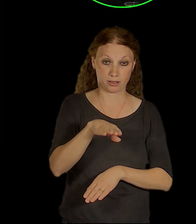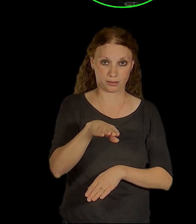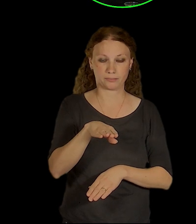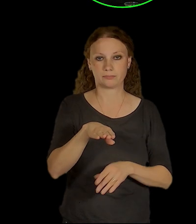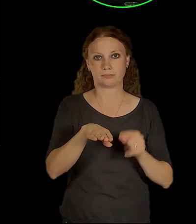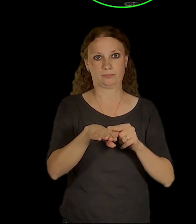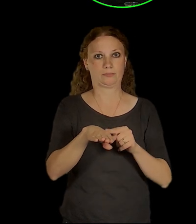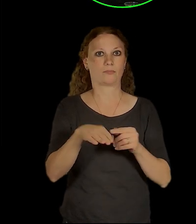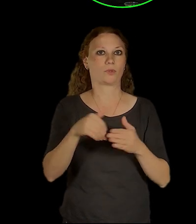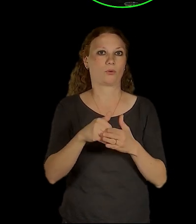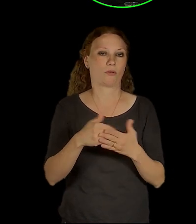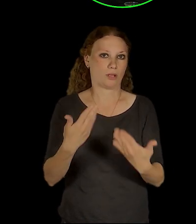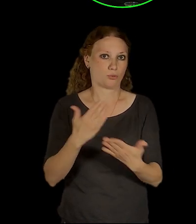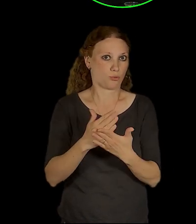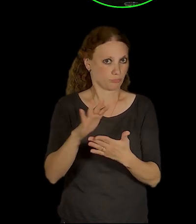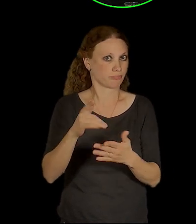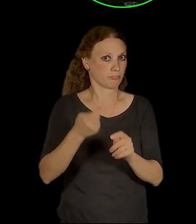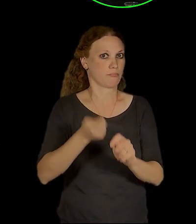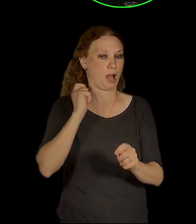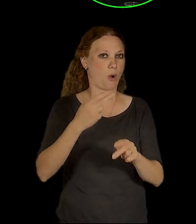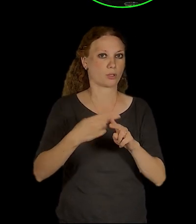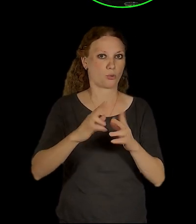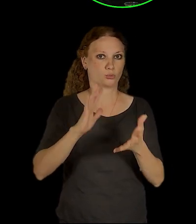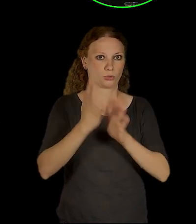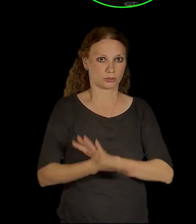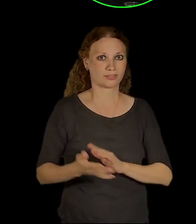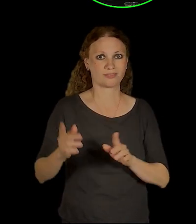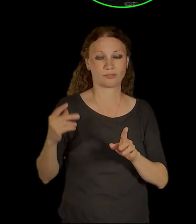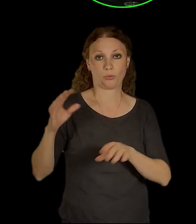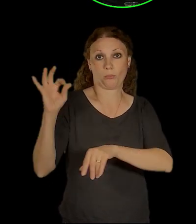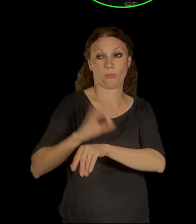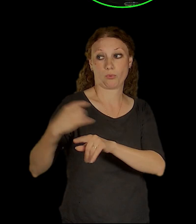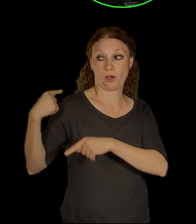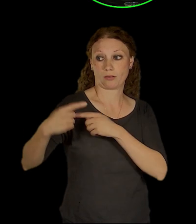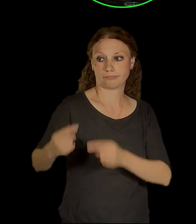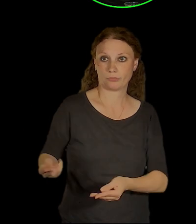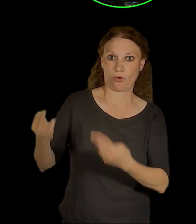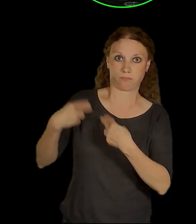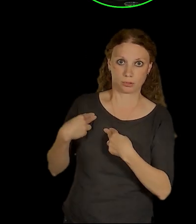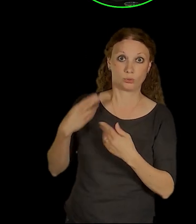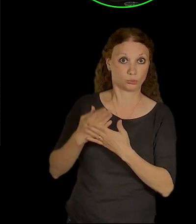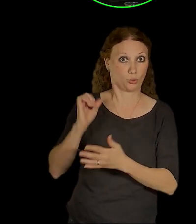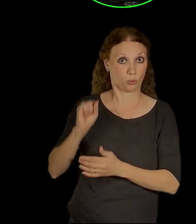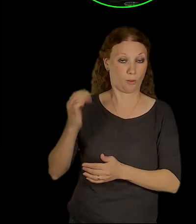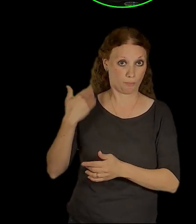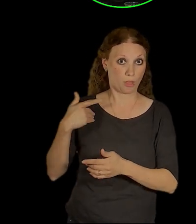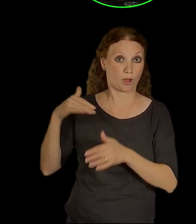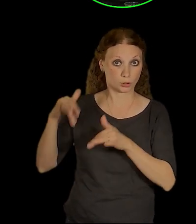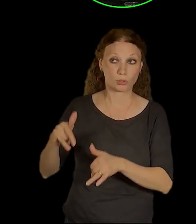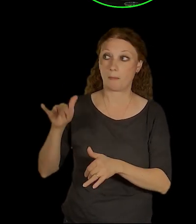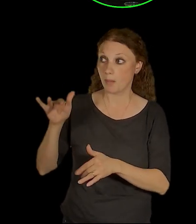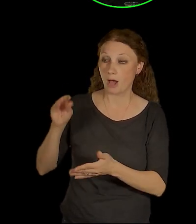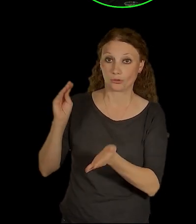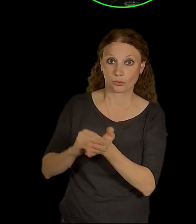vlastně zahájila ta rekonstrukce. To byl zase projekt, který jsme zdědili, který, když jsme do toho vstupovali, už existoval, už na něj byly dotace, my jsme